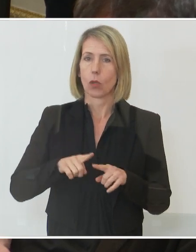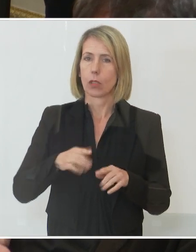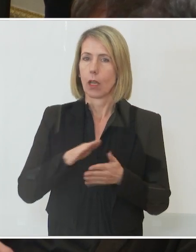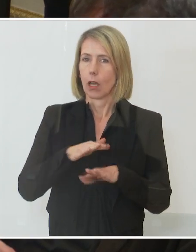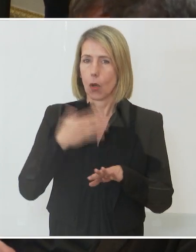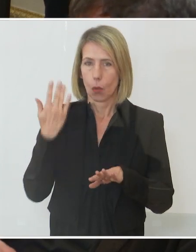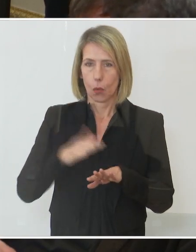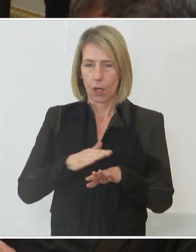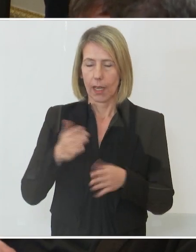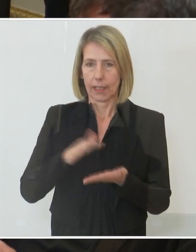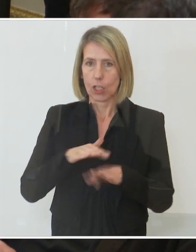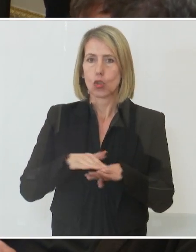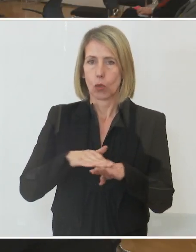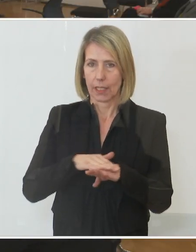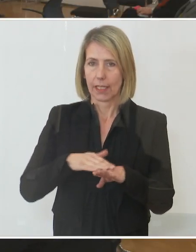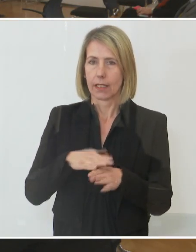13., diese Regelung?